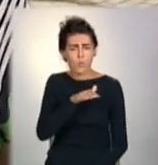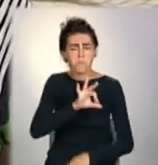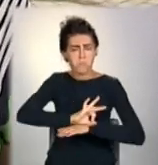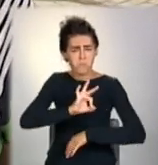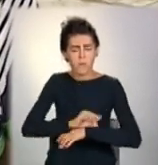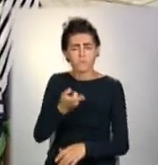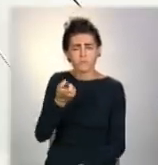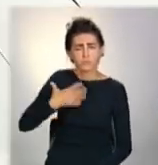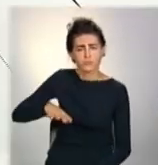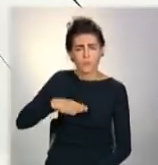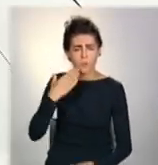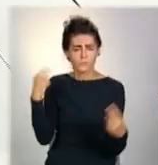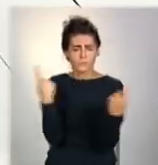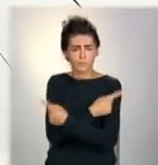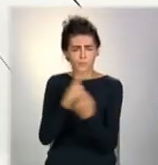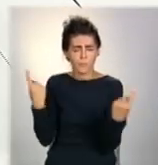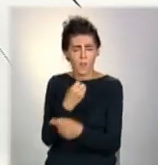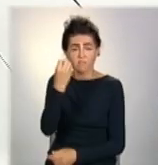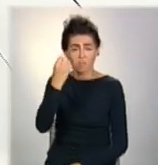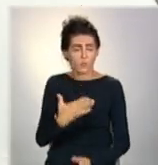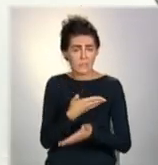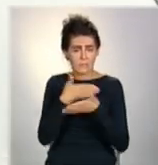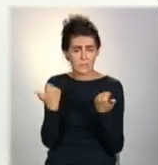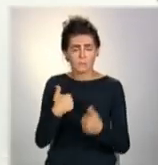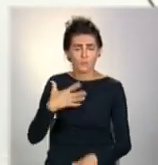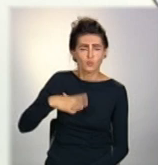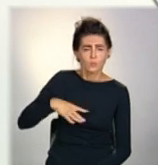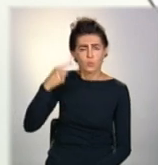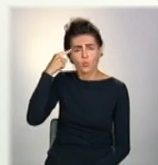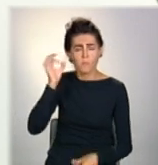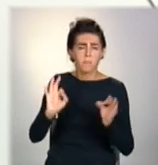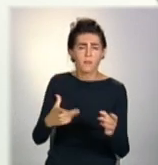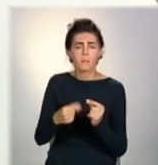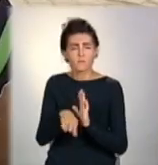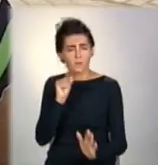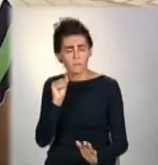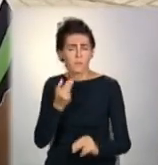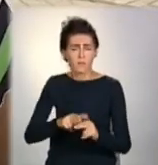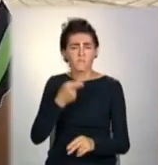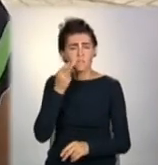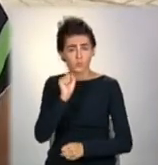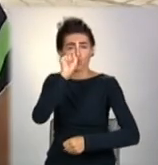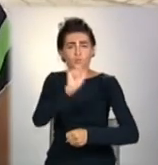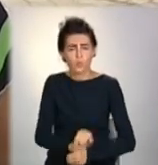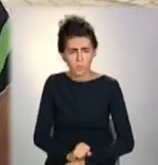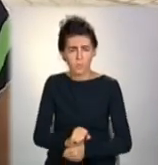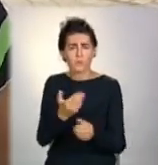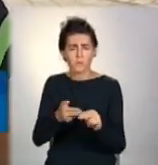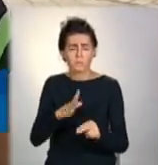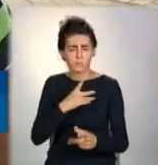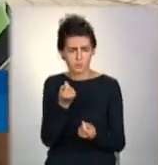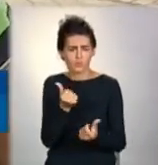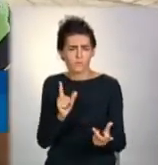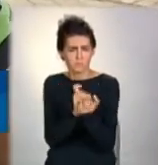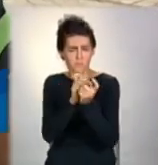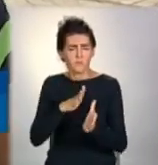перейдеш, поки вони проїдуть, світлофор не горить. І починаємо чекати. Поздали вони зупиниватися, аж поругалася з водителем.